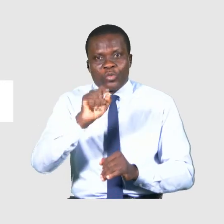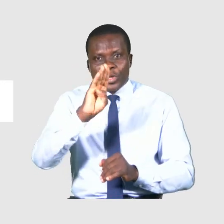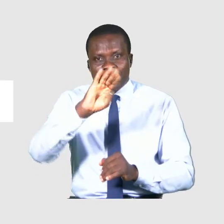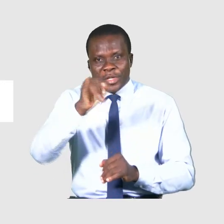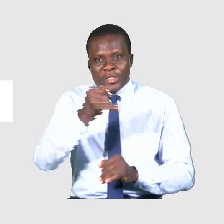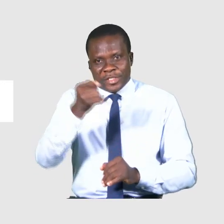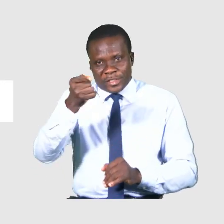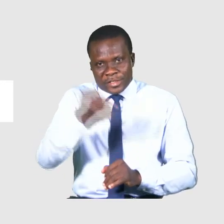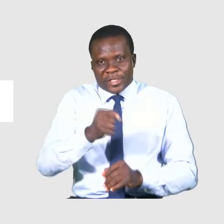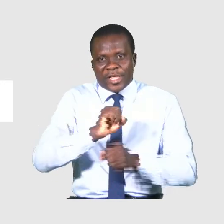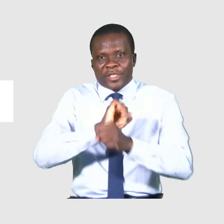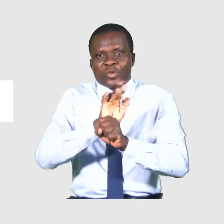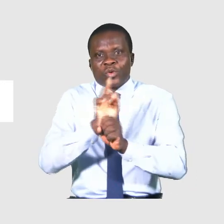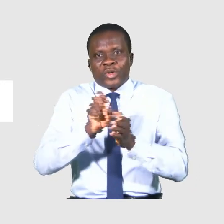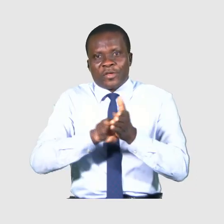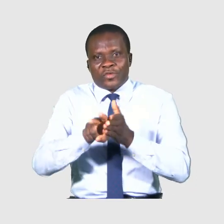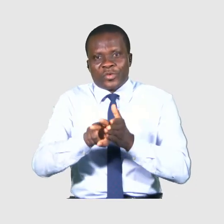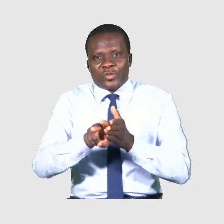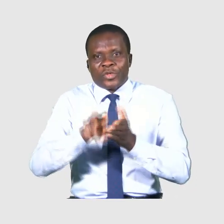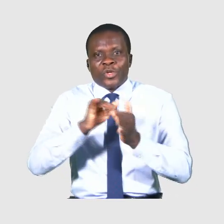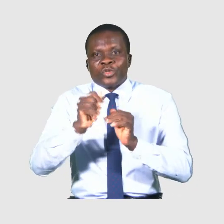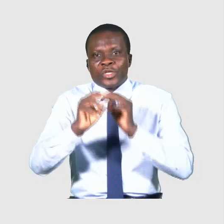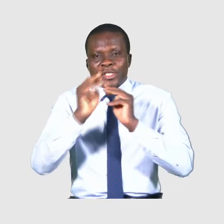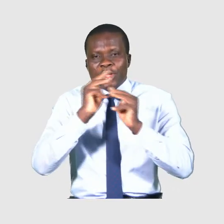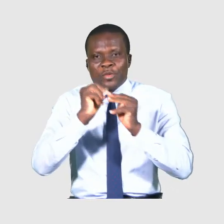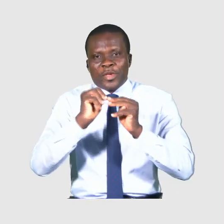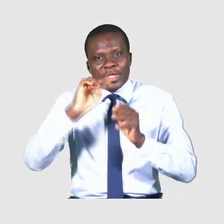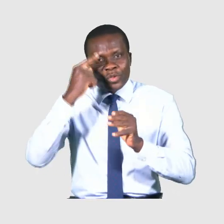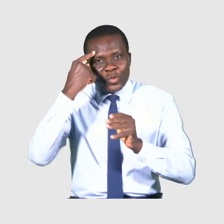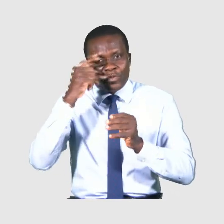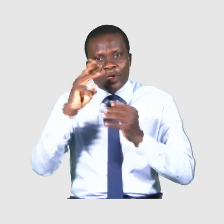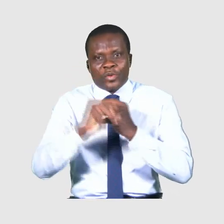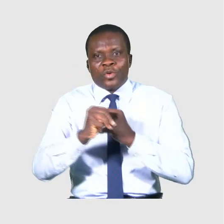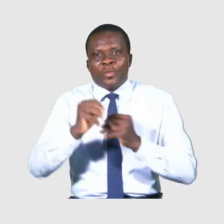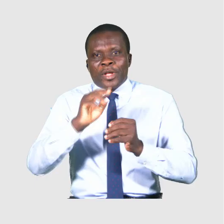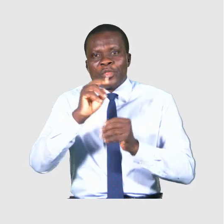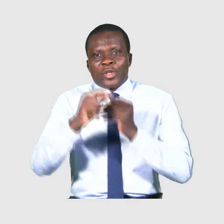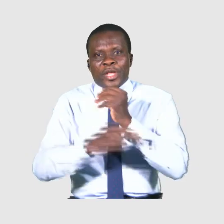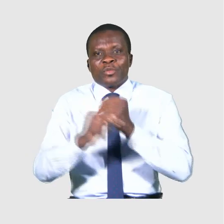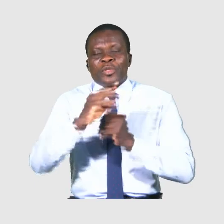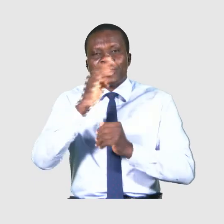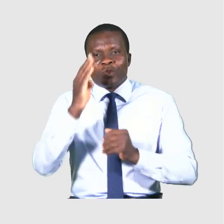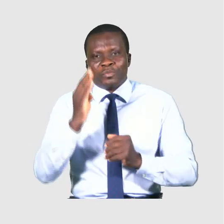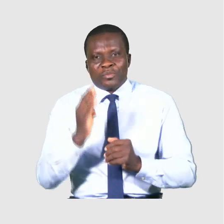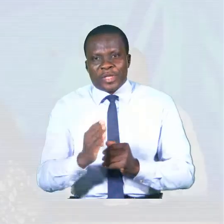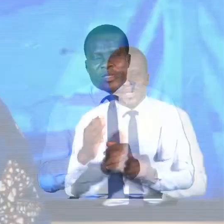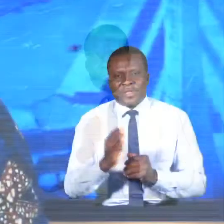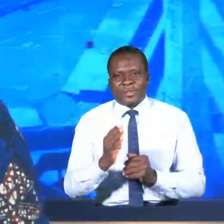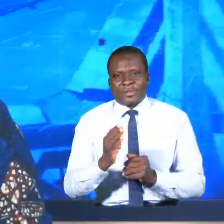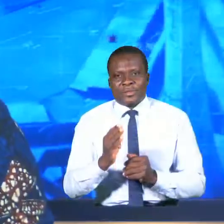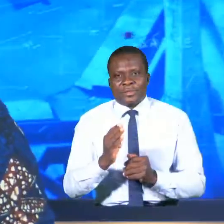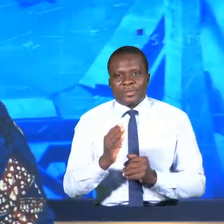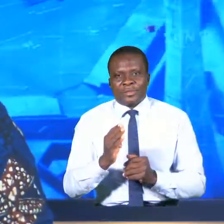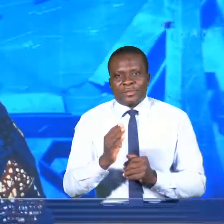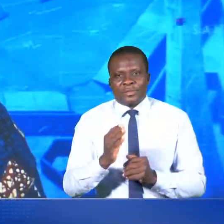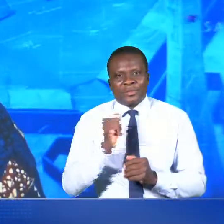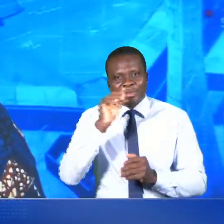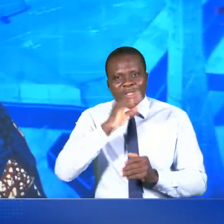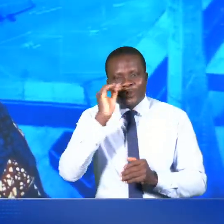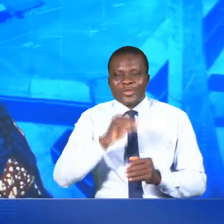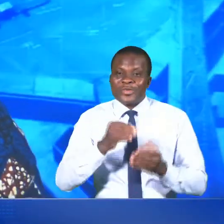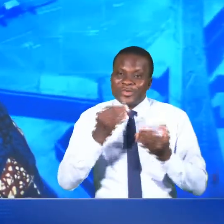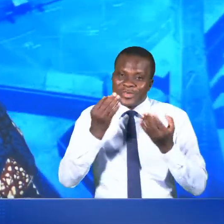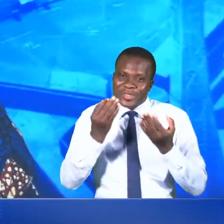.com Ceci est un message du gouvernement de la République du Bénin. Ce sera tout,